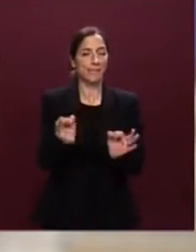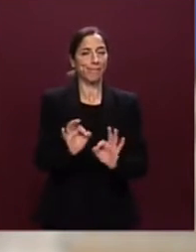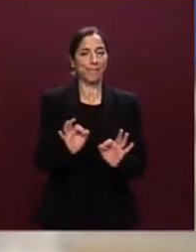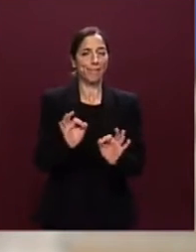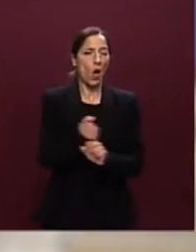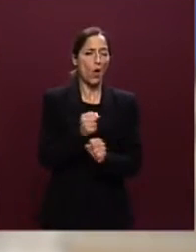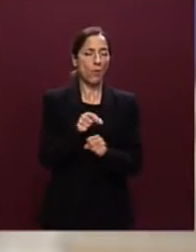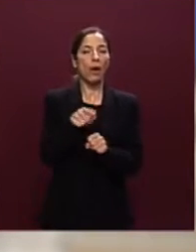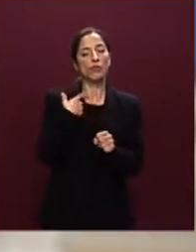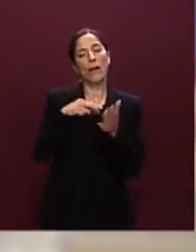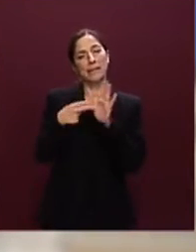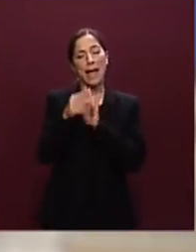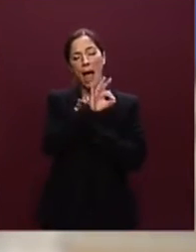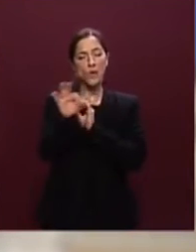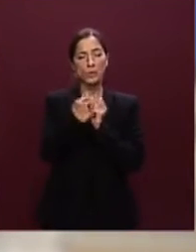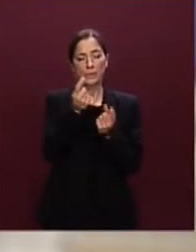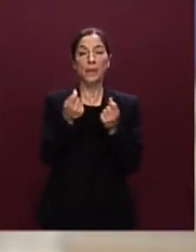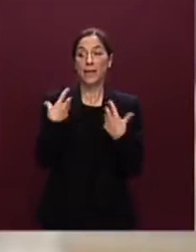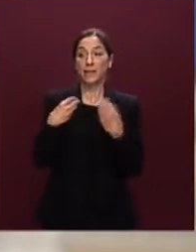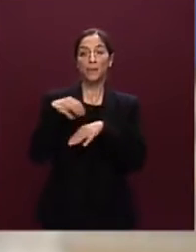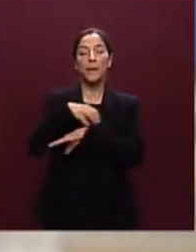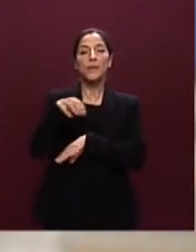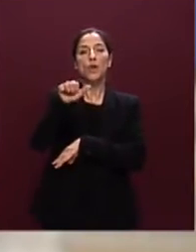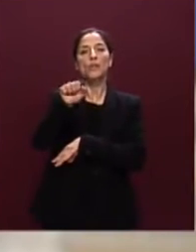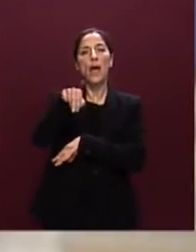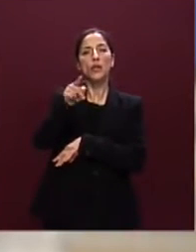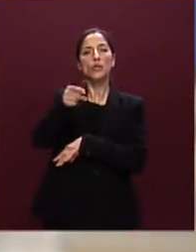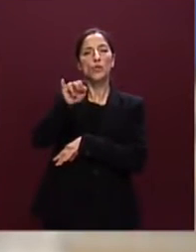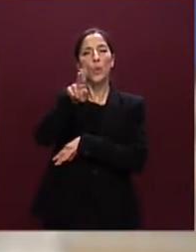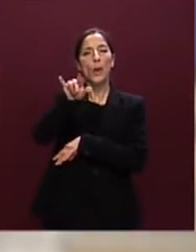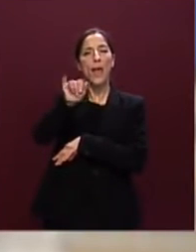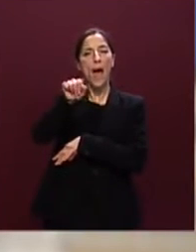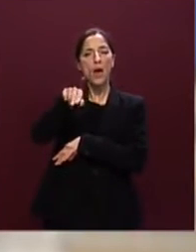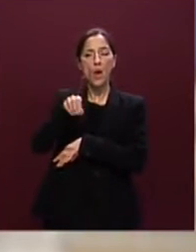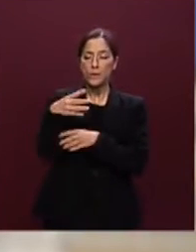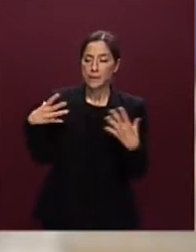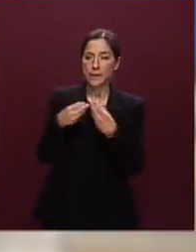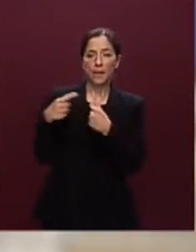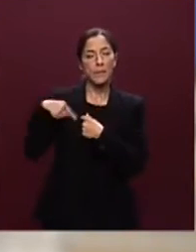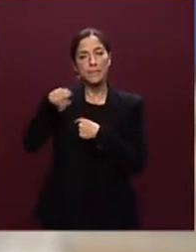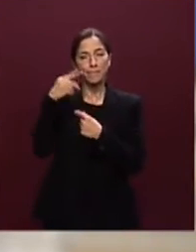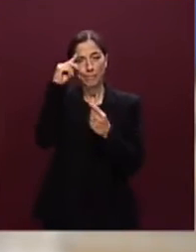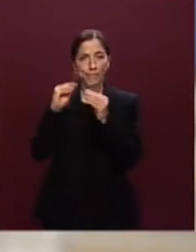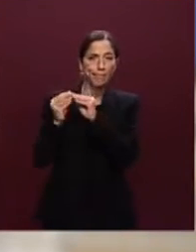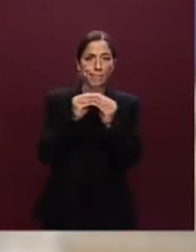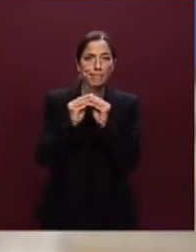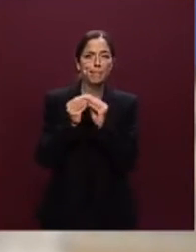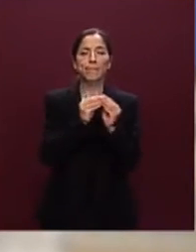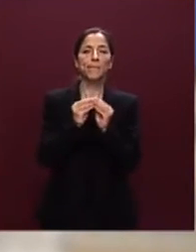questa circostanza ma che col Ministro San Giuliano stiamo definendo per poter immaginare una soluzione che sia nelle condizioni di